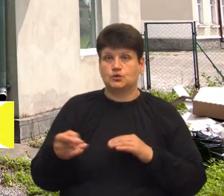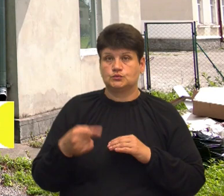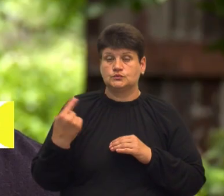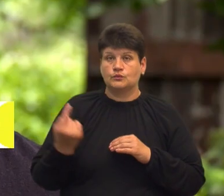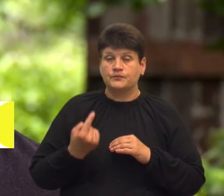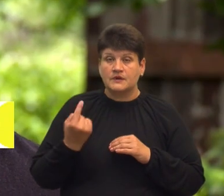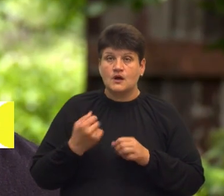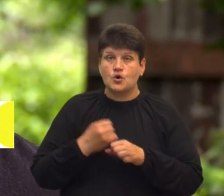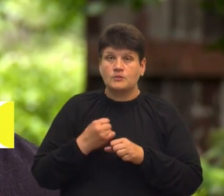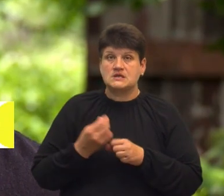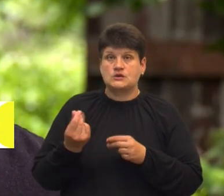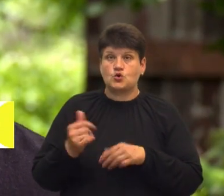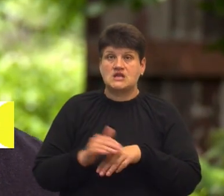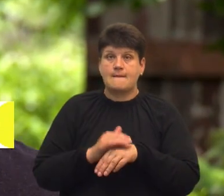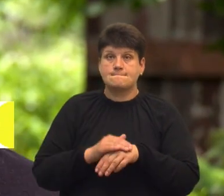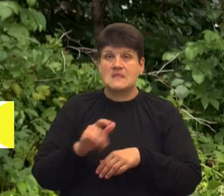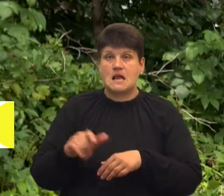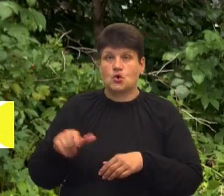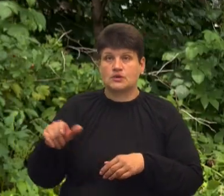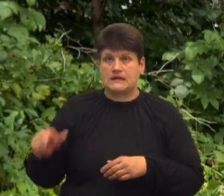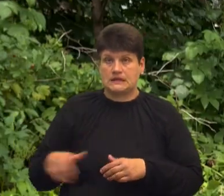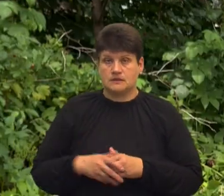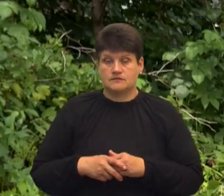Робляться за кошти благодійників, розповідає Майкл.